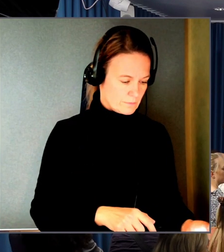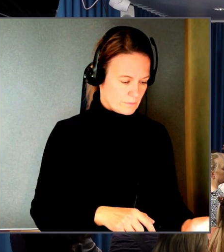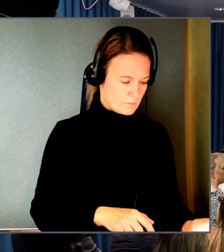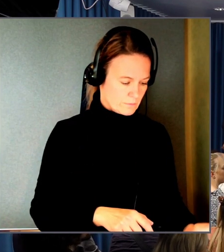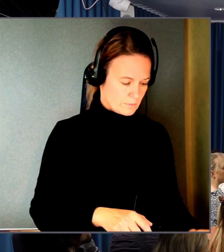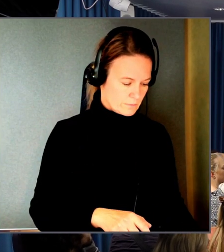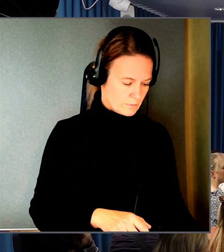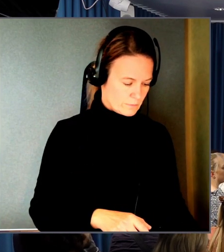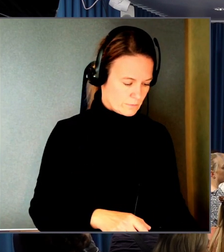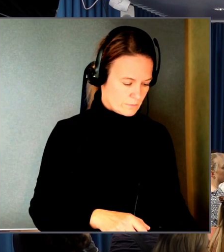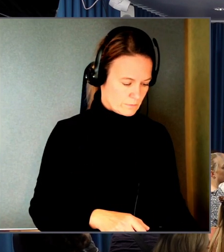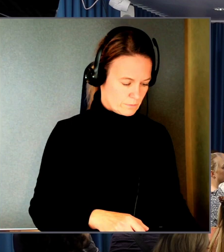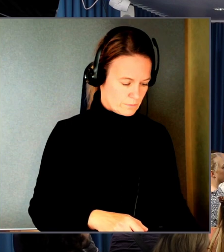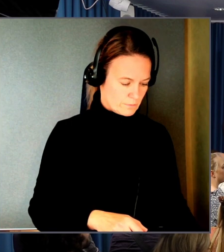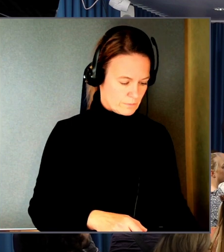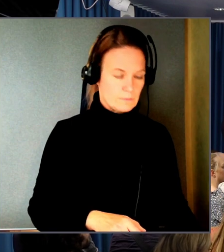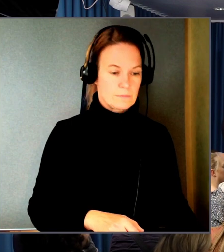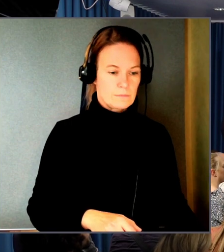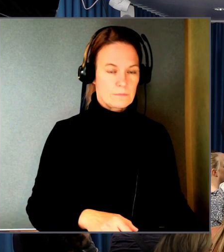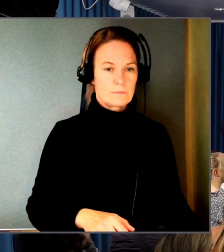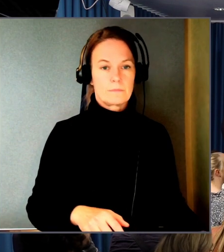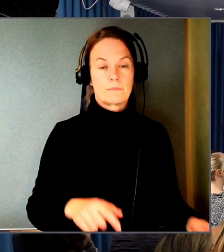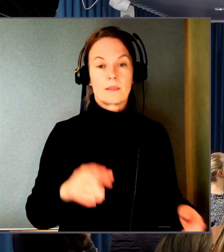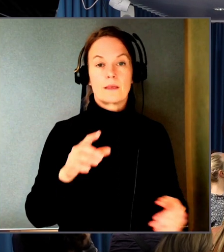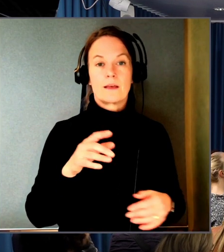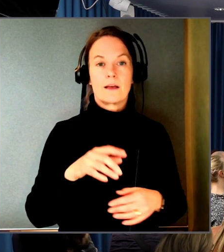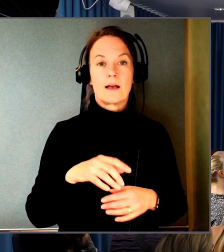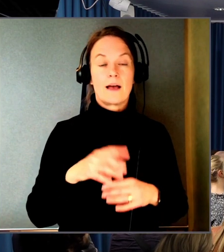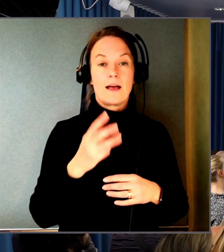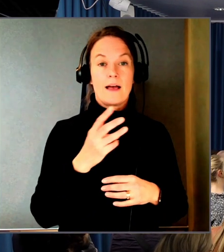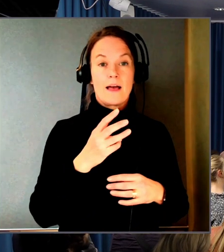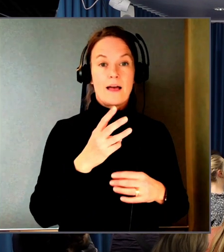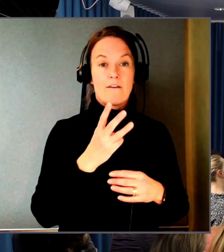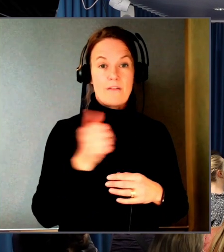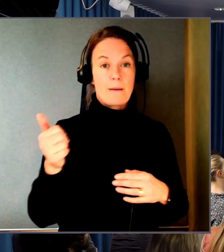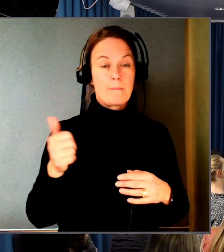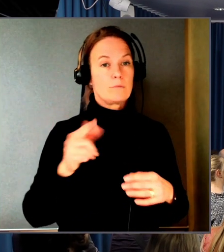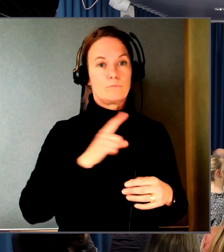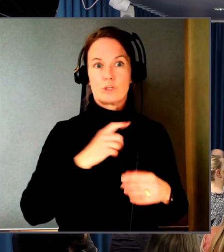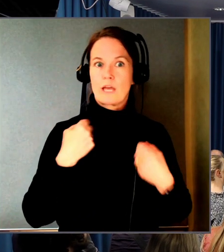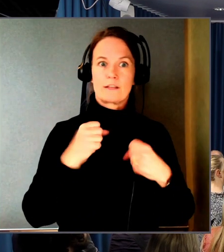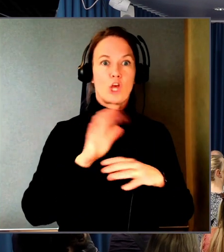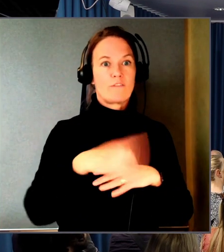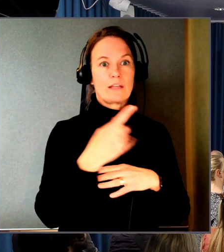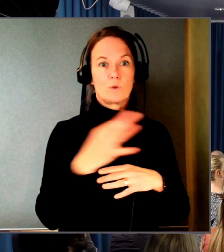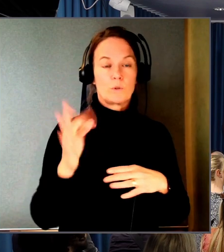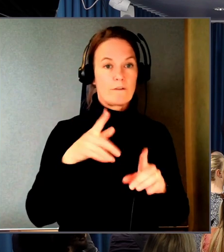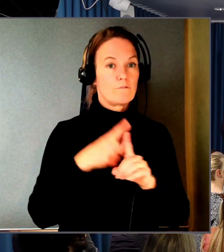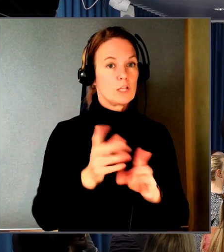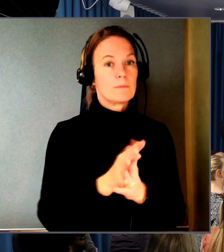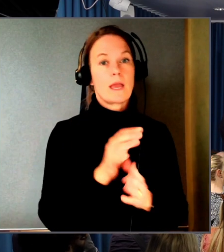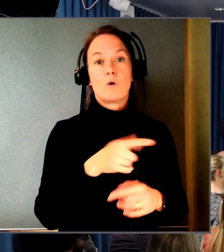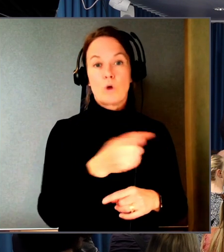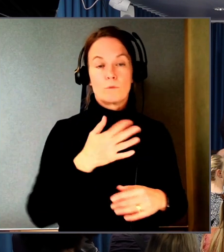Det har varit en väldig aktivitet på nätet. Vi har haft flera hundra som har följt. Och de tycker att det har varit väldigt bra.